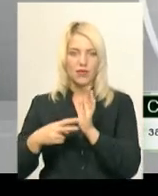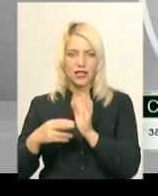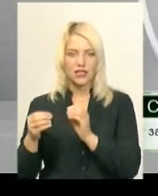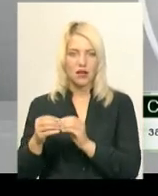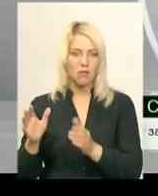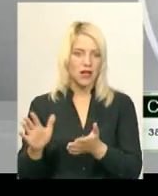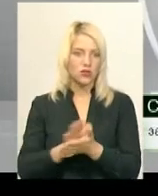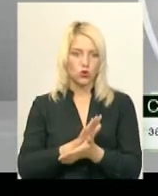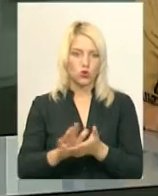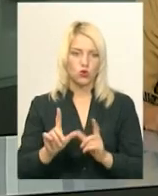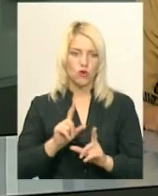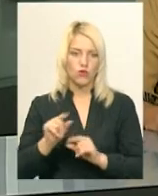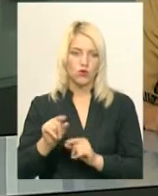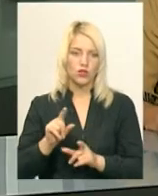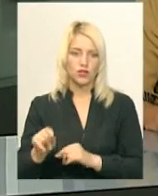у сідні.